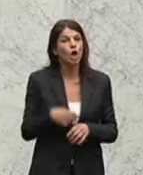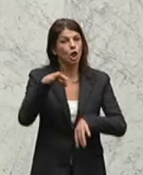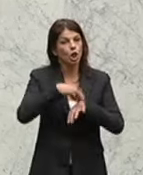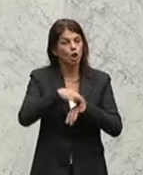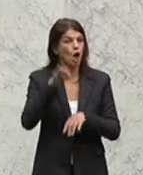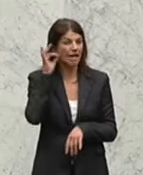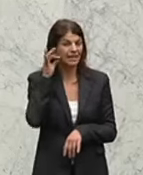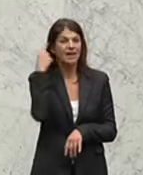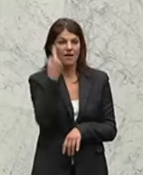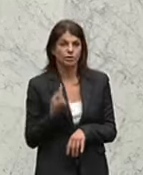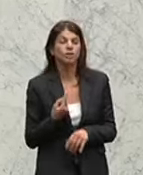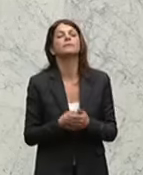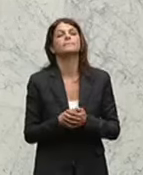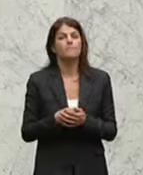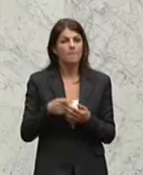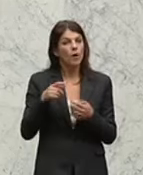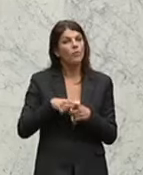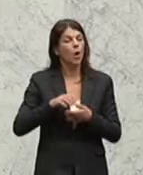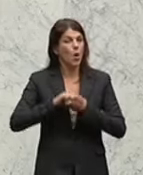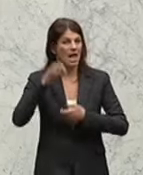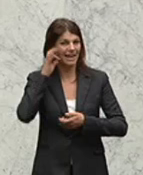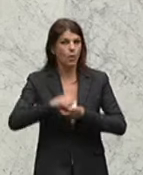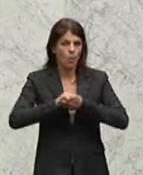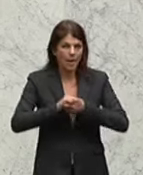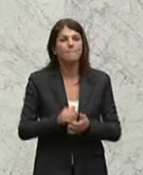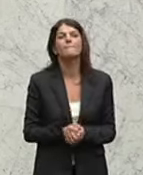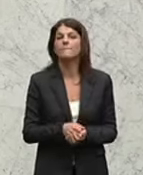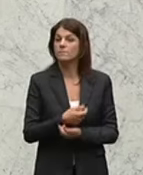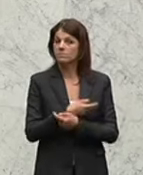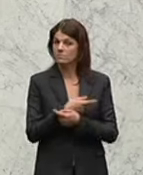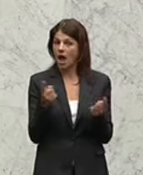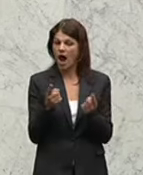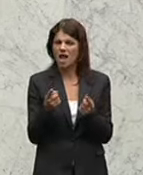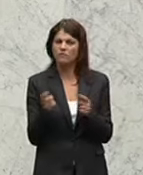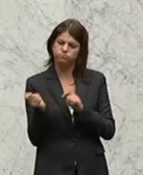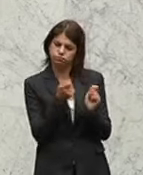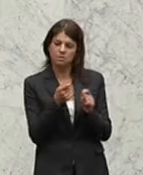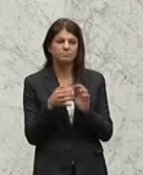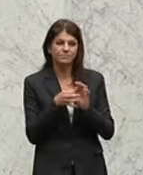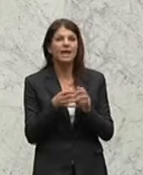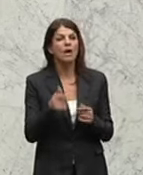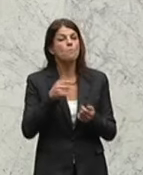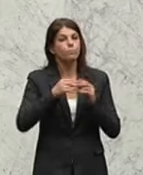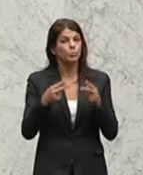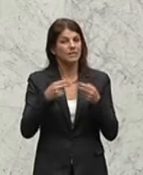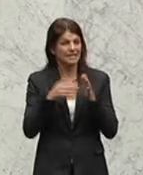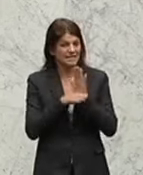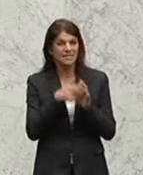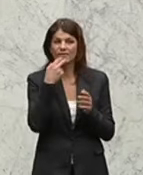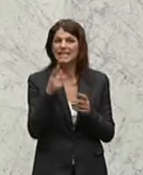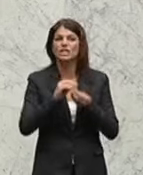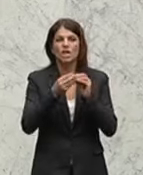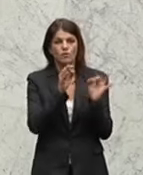Entschuldigung, auch andere medizinische Ursachen sollen einen triftigen Verhinderungsgrund darstellen. Das